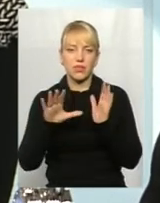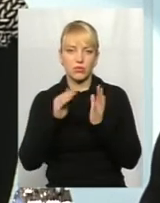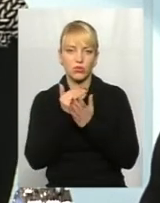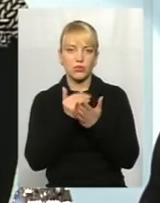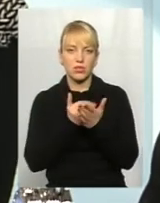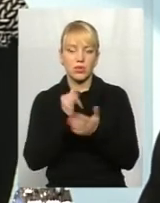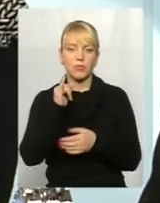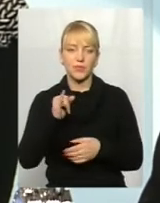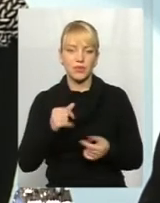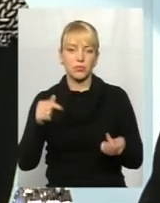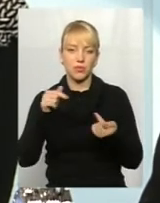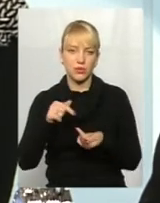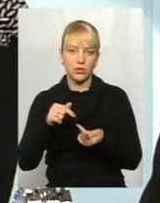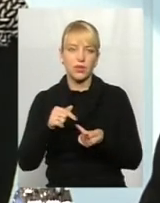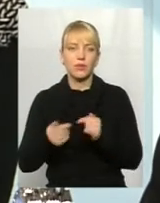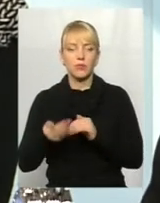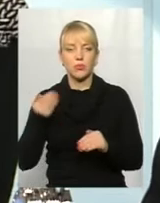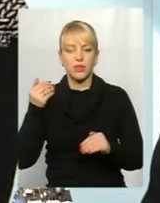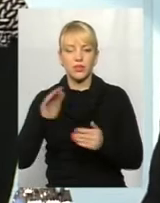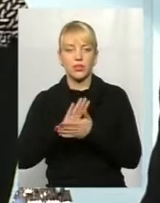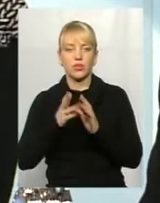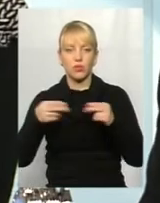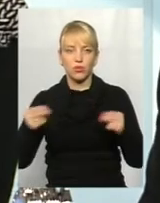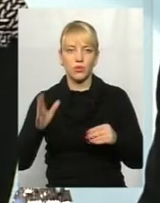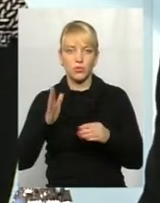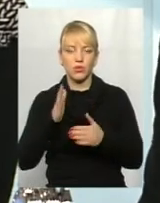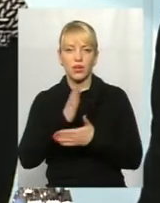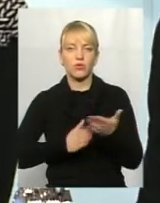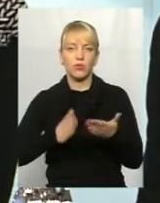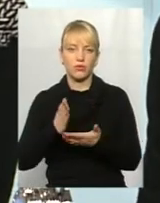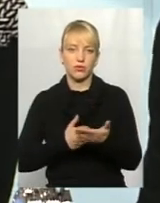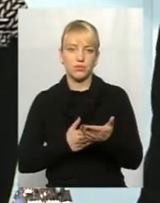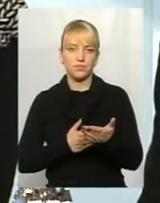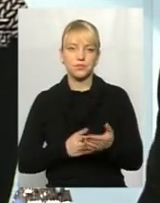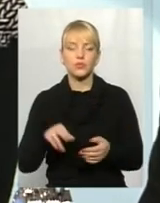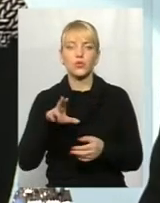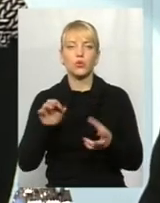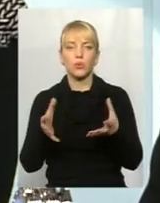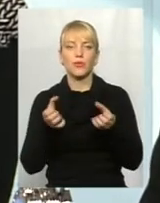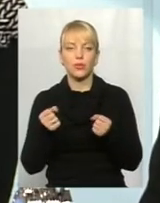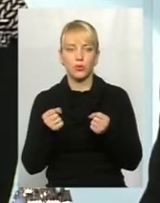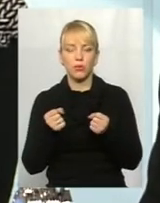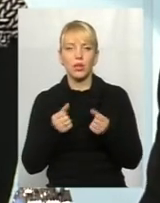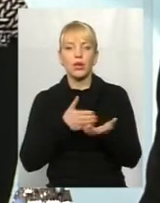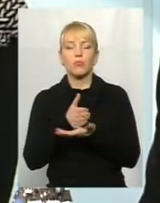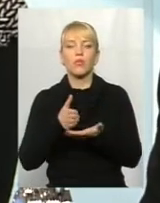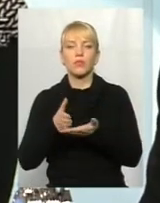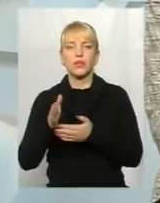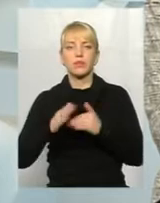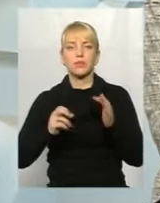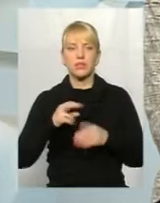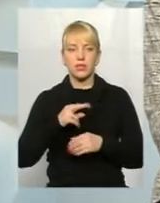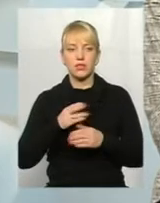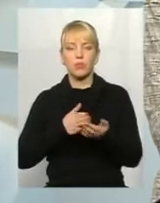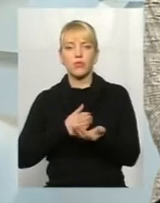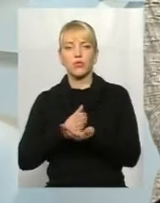і відповідно попередній договір анулюється. Тепер щодо прийому профільними спеціалістами, вузькими